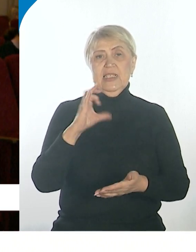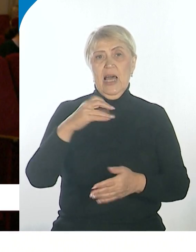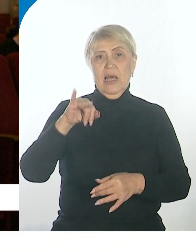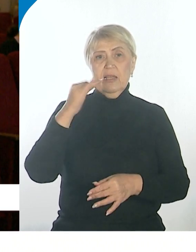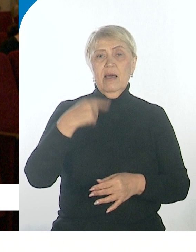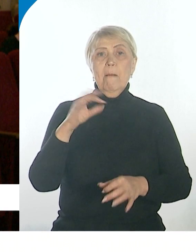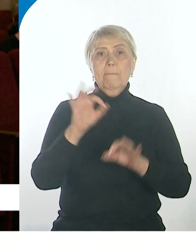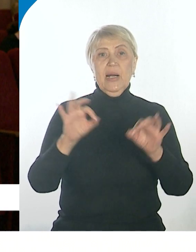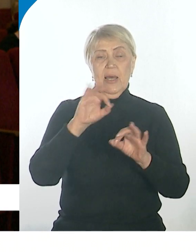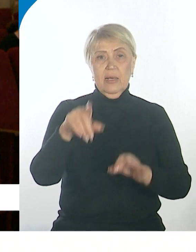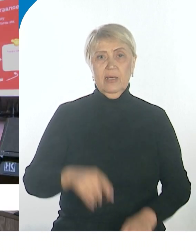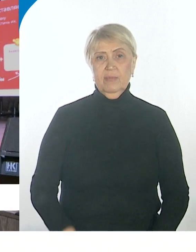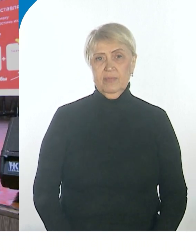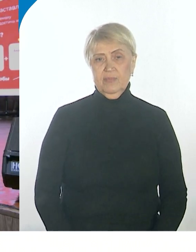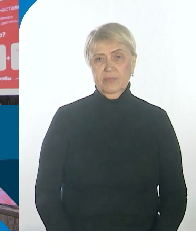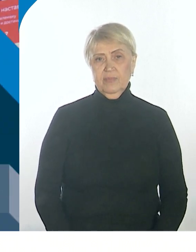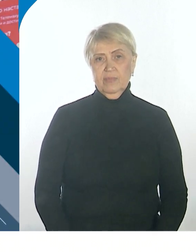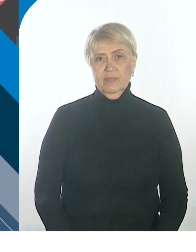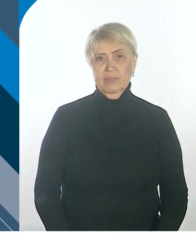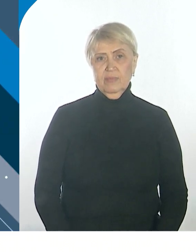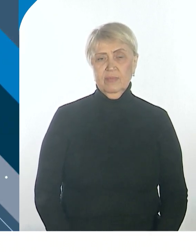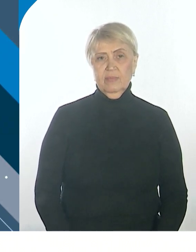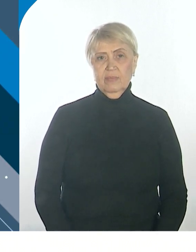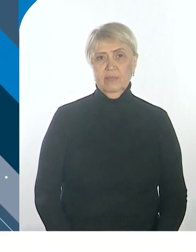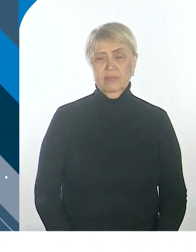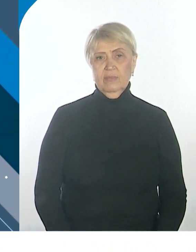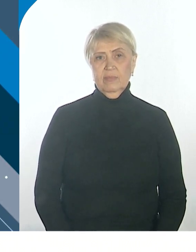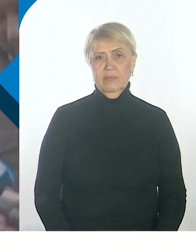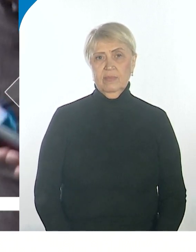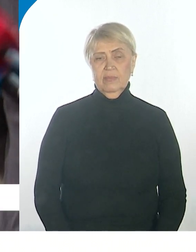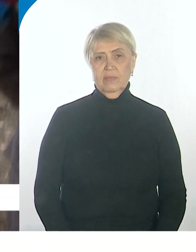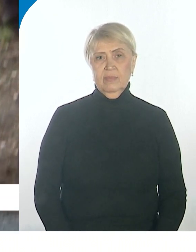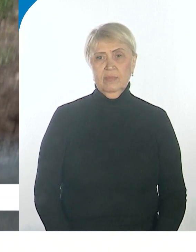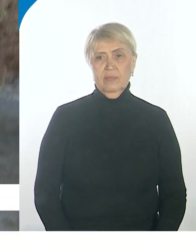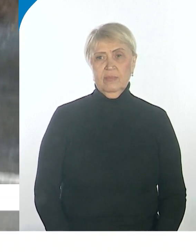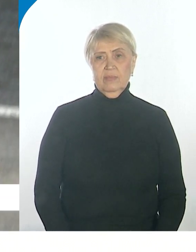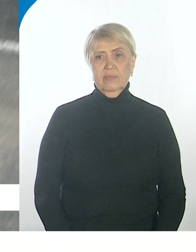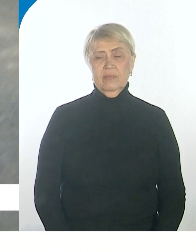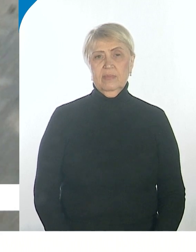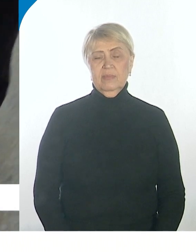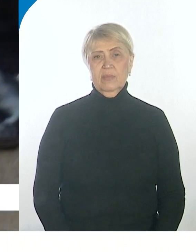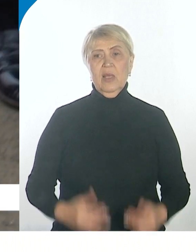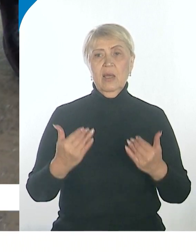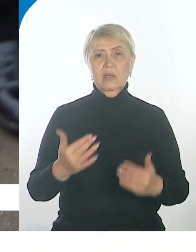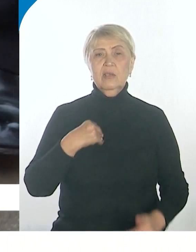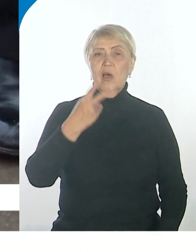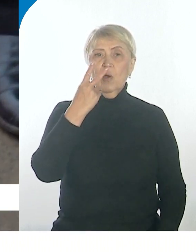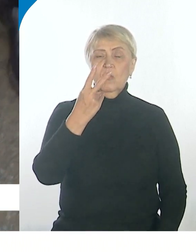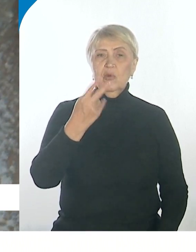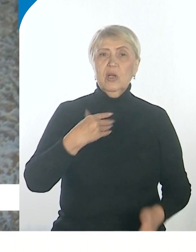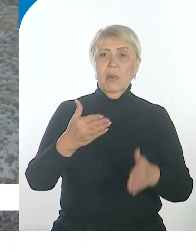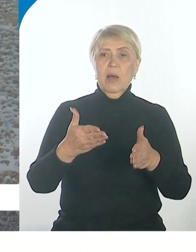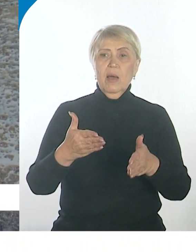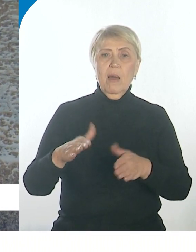Мария Шулешко, Данила Кулешов. Смотри Хабаровск. Сейчас мы смотрим, проходим по само полотно непосредственно.